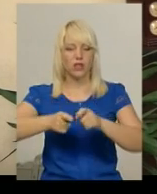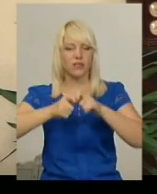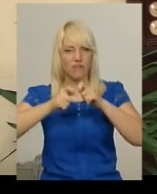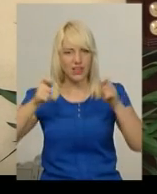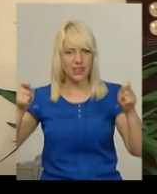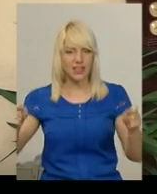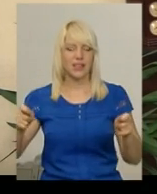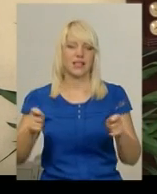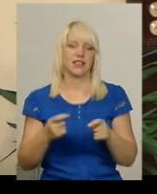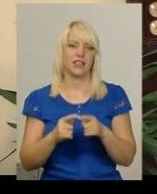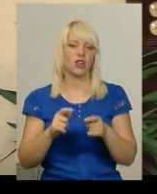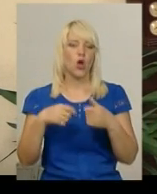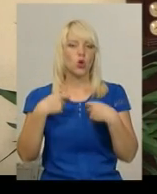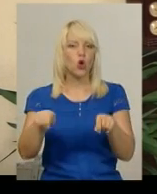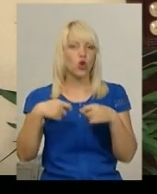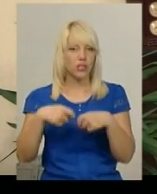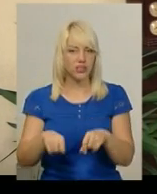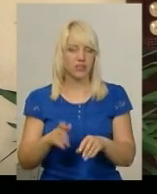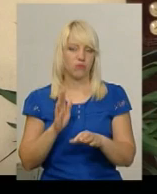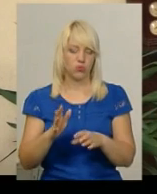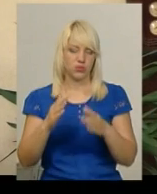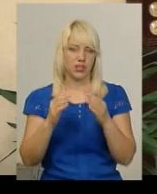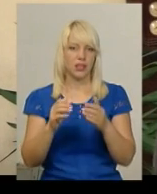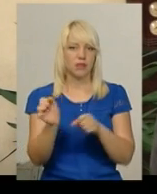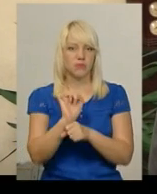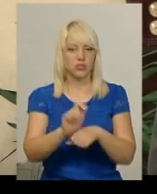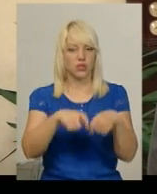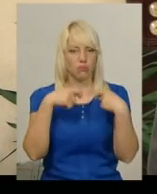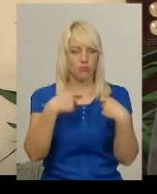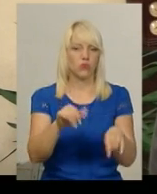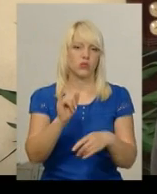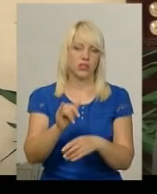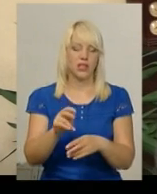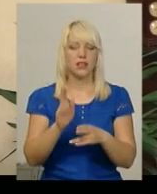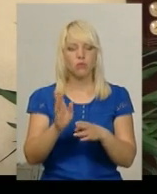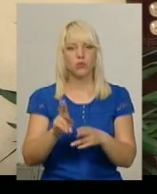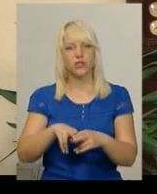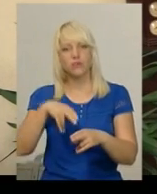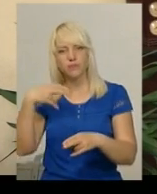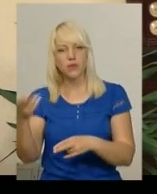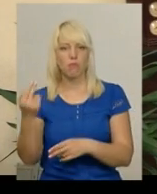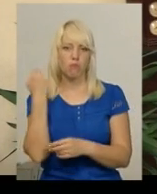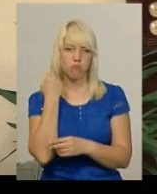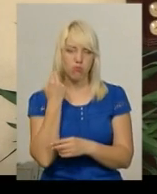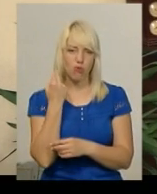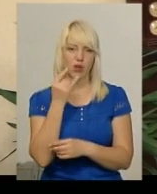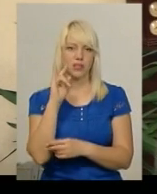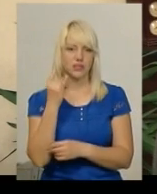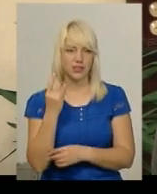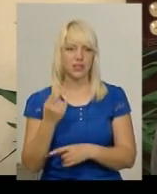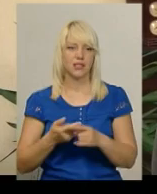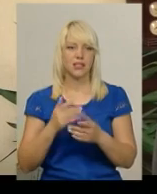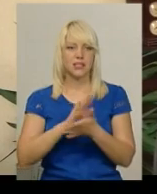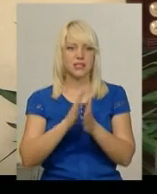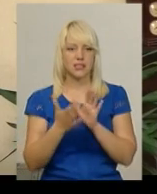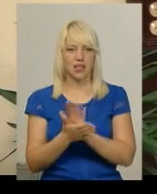системі «Сетам» майно буде реалізовано і кошти підуть на погашення заборгованості, яка зараз станом на сьогодні становить